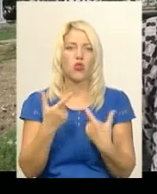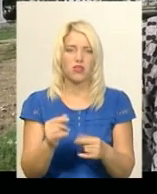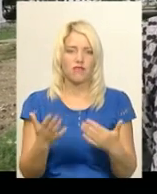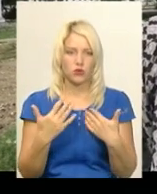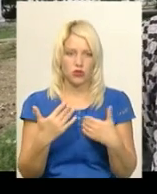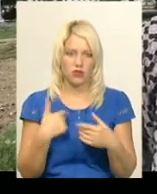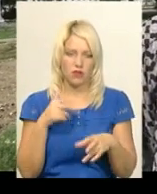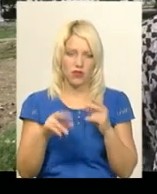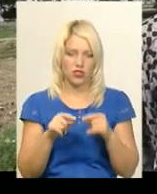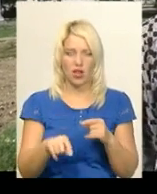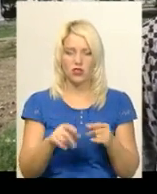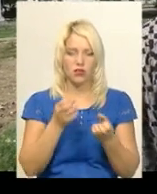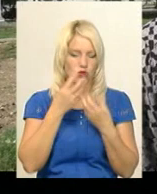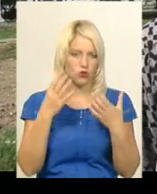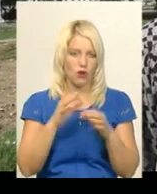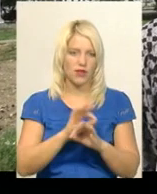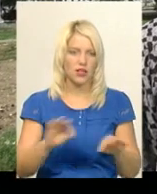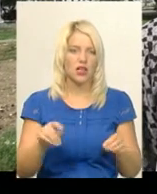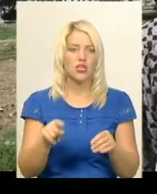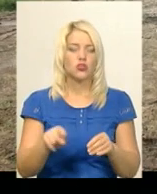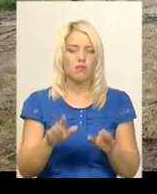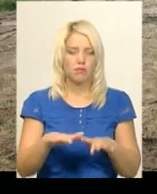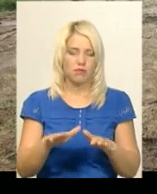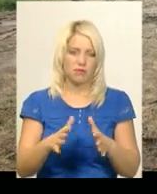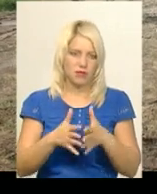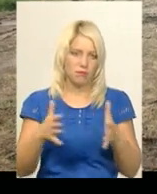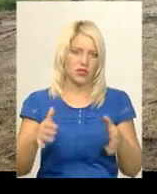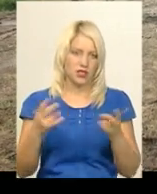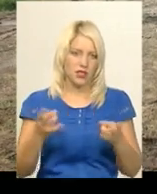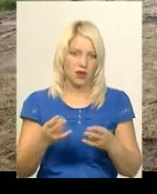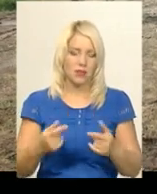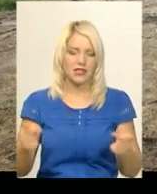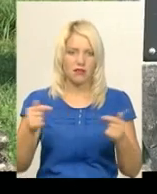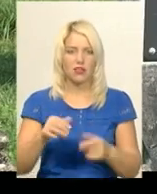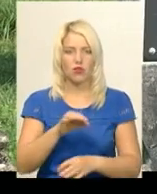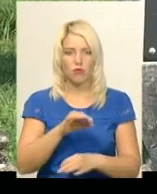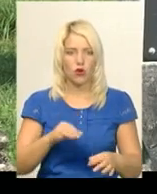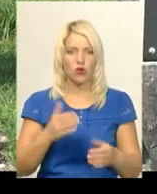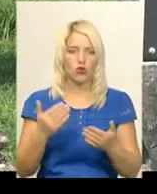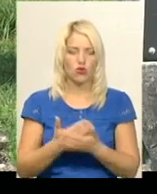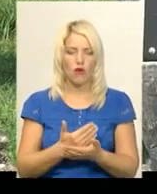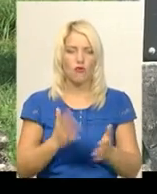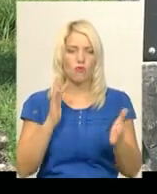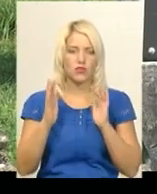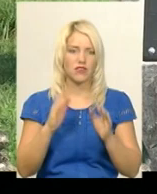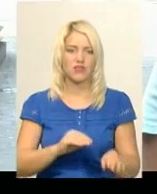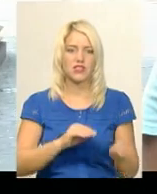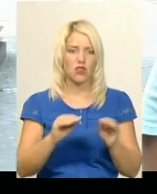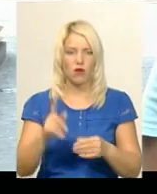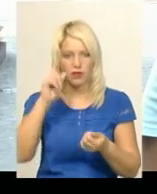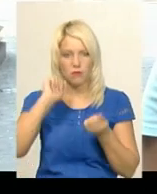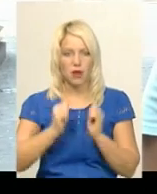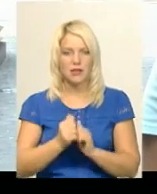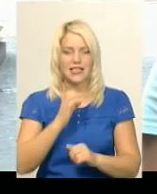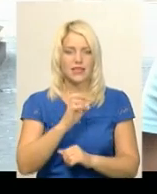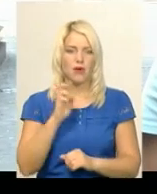Вважаю, що це дуже добра ідея, потрібно чим більше таких місць. Згідно з проєктом, у новому сквері встановлять і пам'ятник Степану Бандері. Мені би